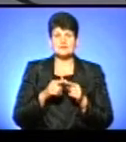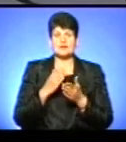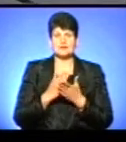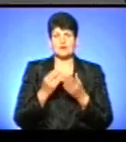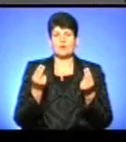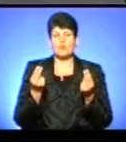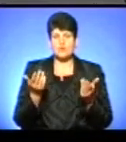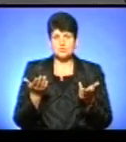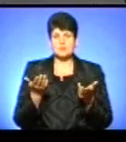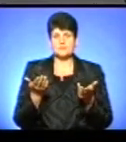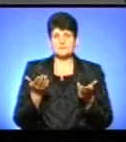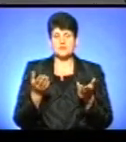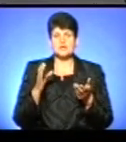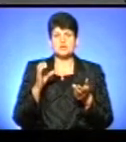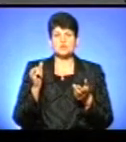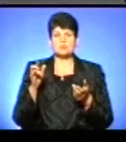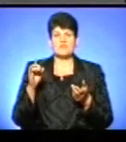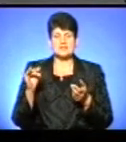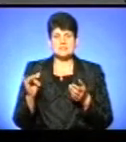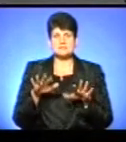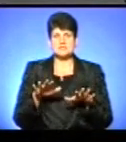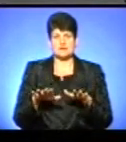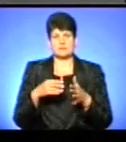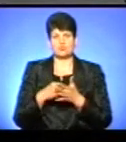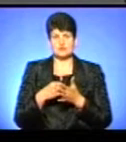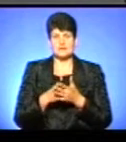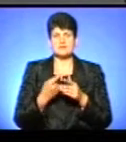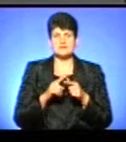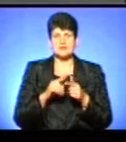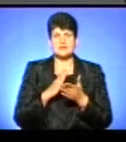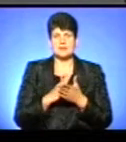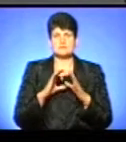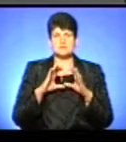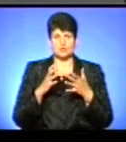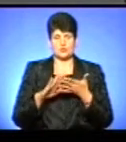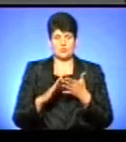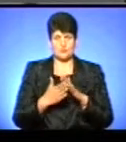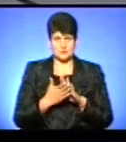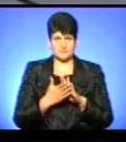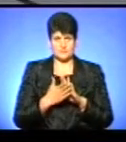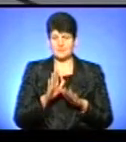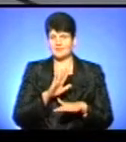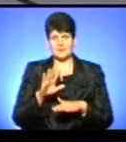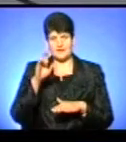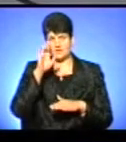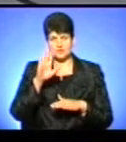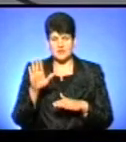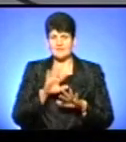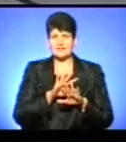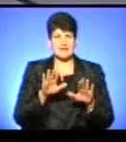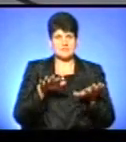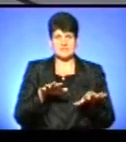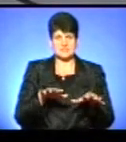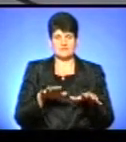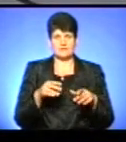субвенції місцевим бюджетам, але це є по міжнародній угоді. Тобто, не державний, не місцеві бюджети?